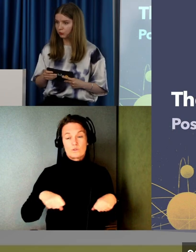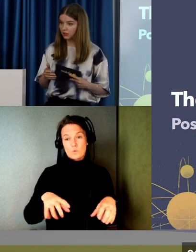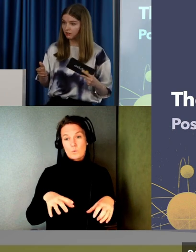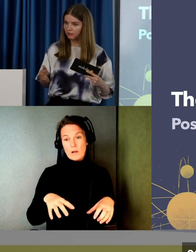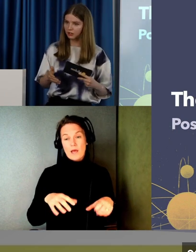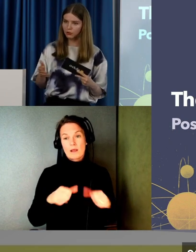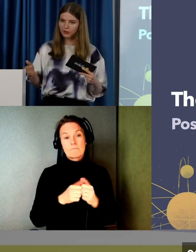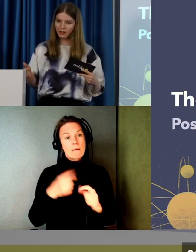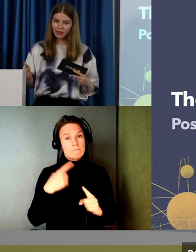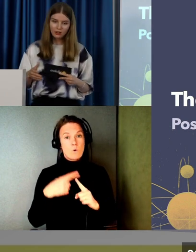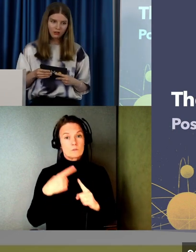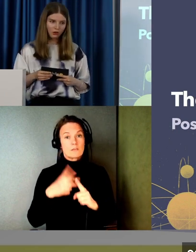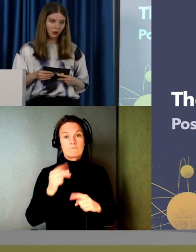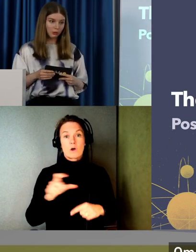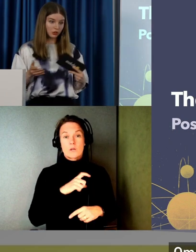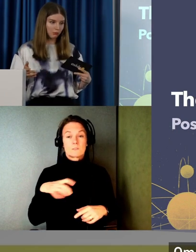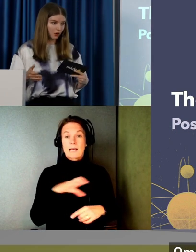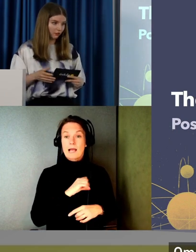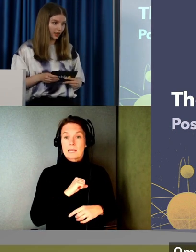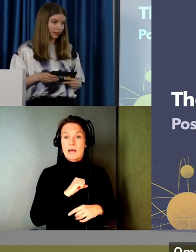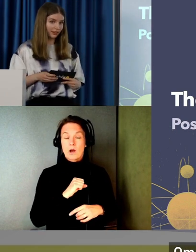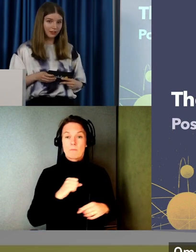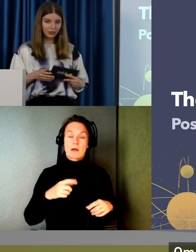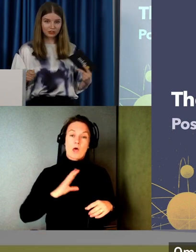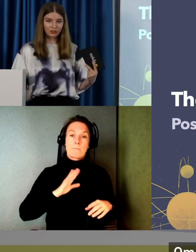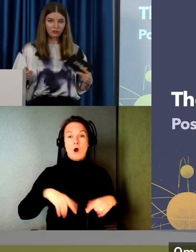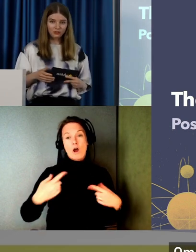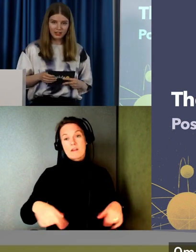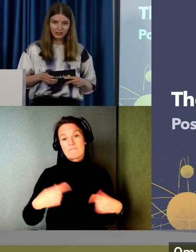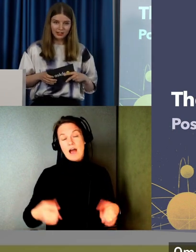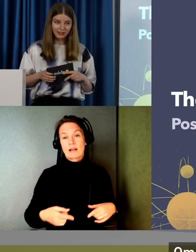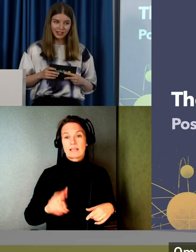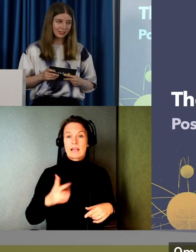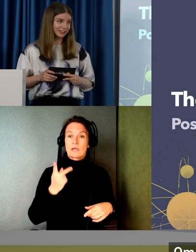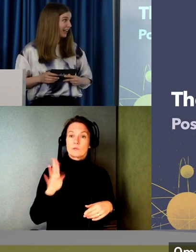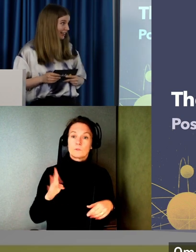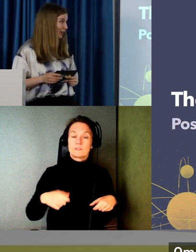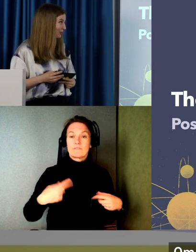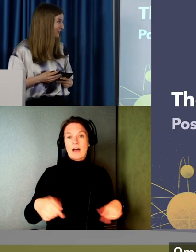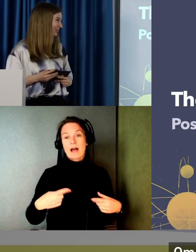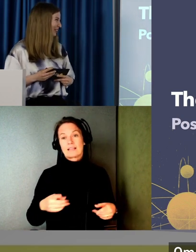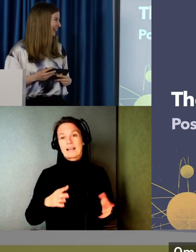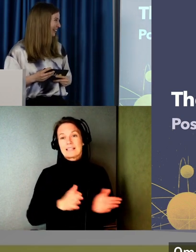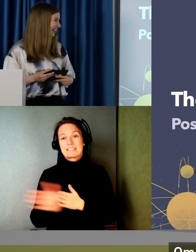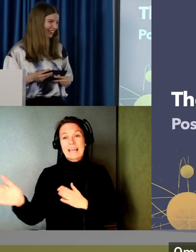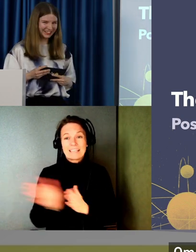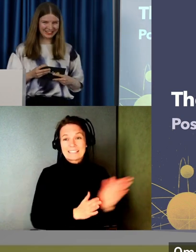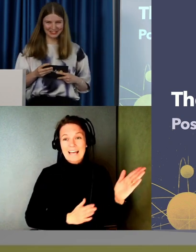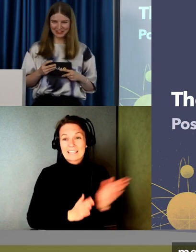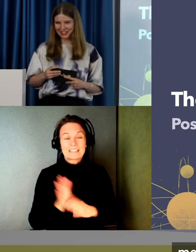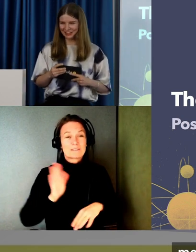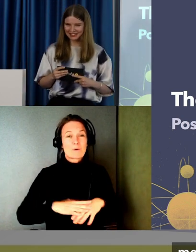fått positiva effekter för oss alla. Om man kört barnvagn. Eller kört en kundvagn. Eller kanske skatat på trottoaren.